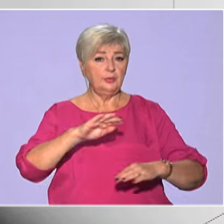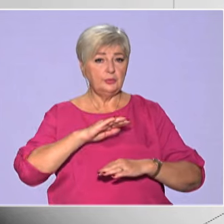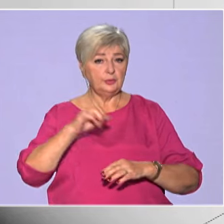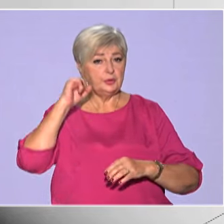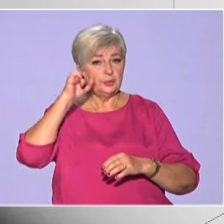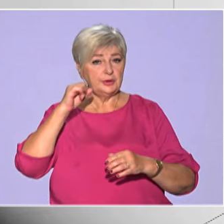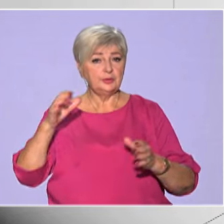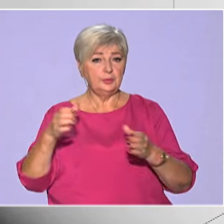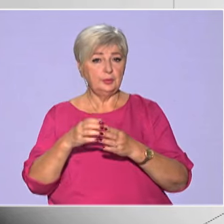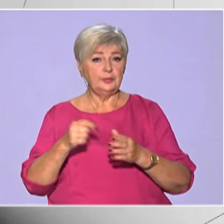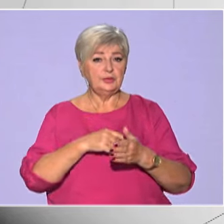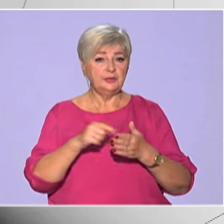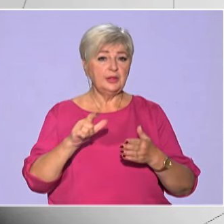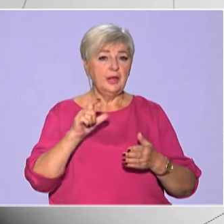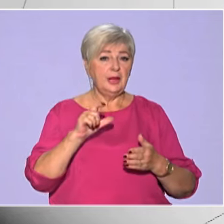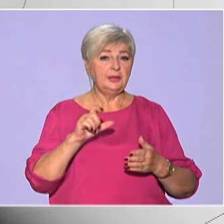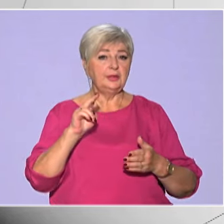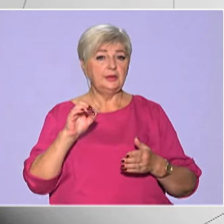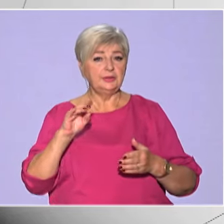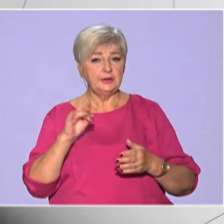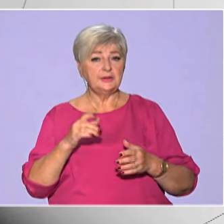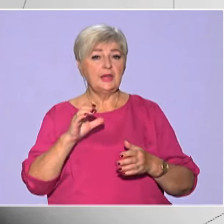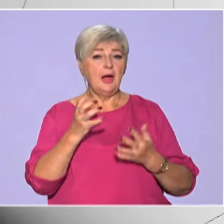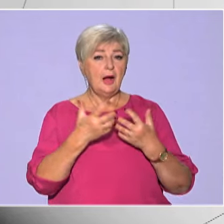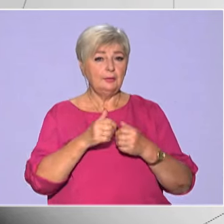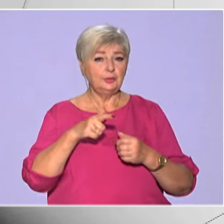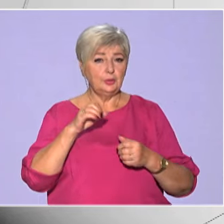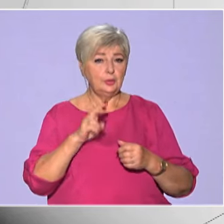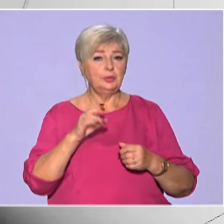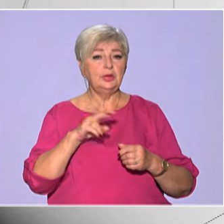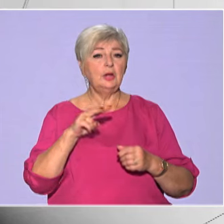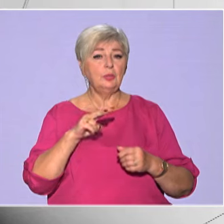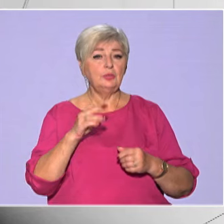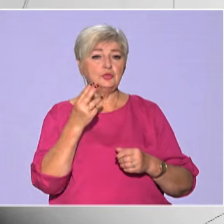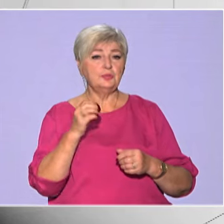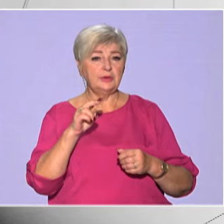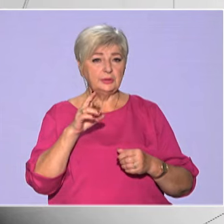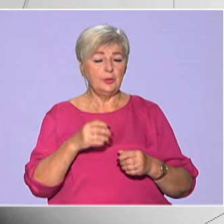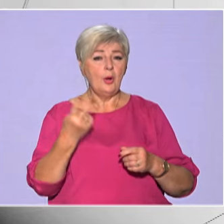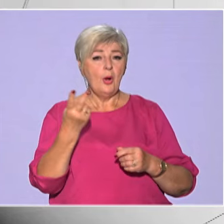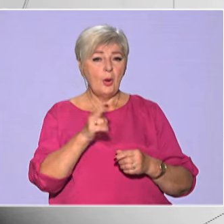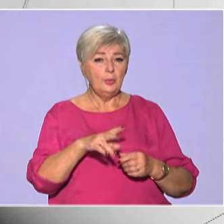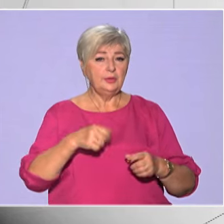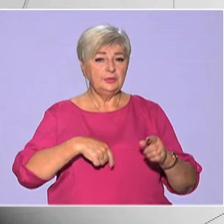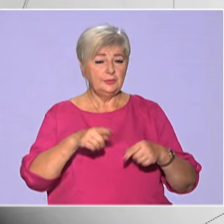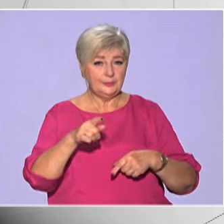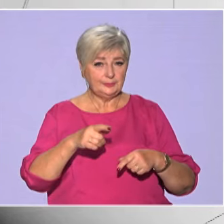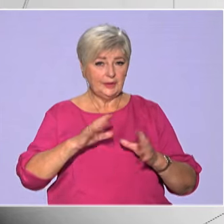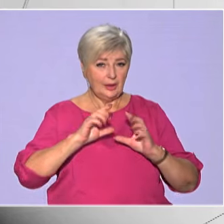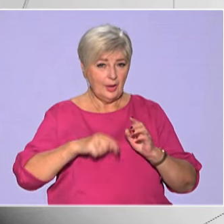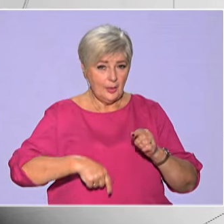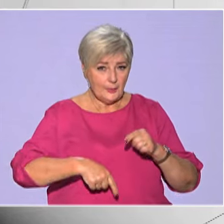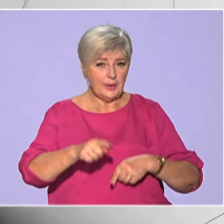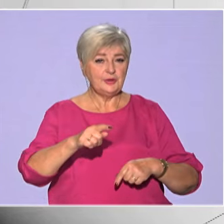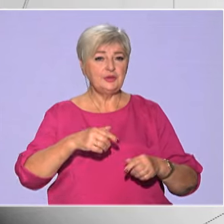команди відзначилися Еда Катарас, Автогол та Любов Шматко. Обидва м'ячі забиті у першому таймі матчу.